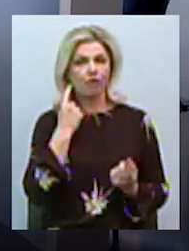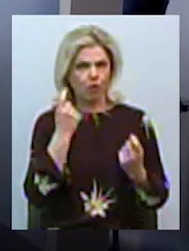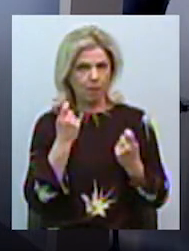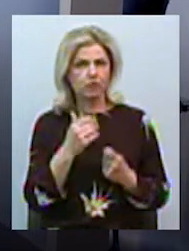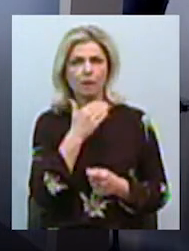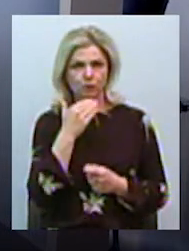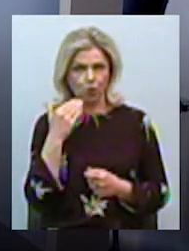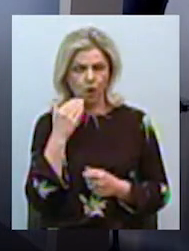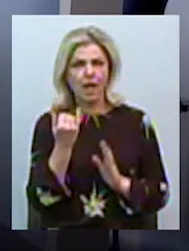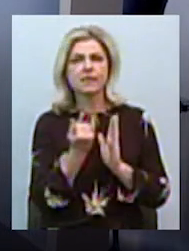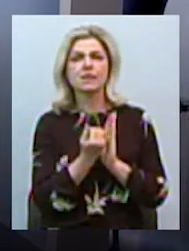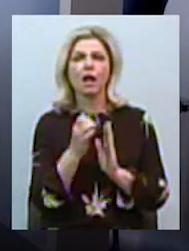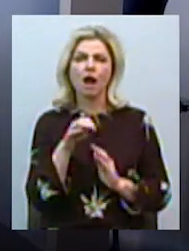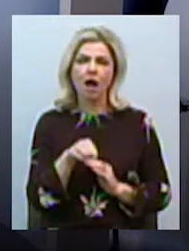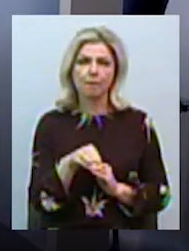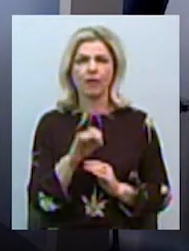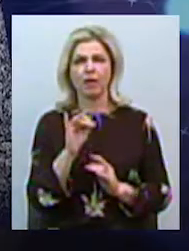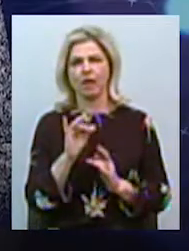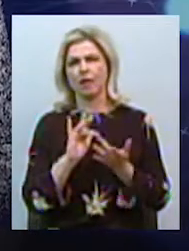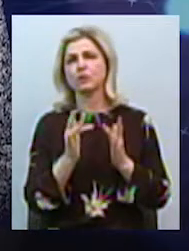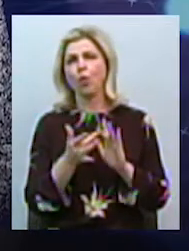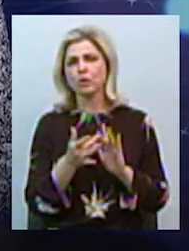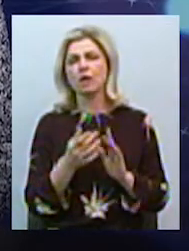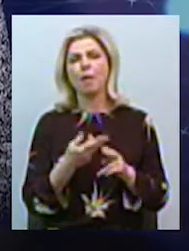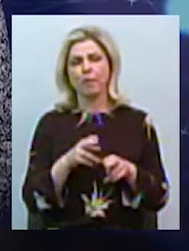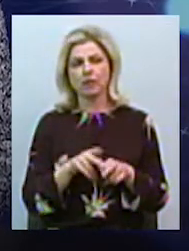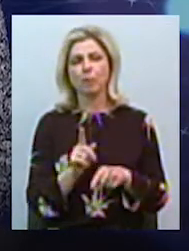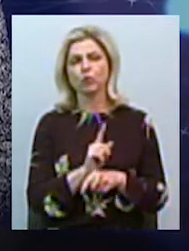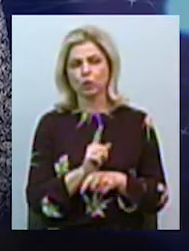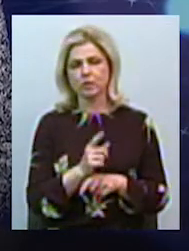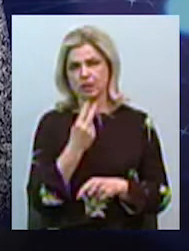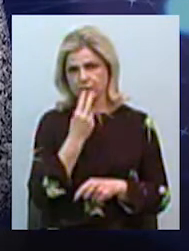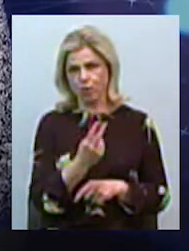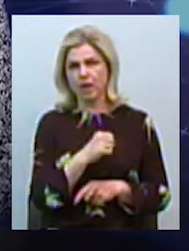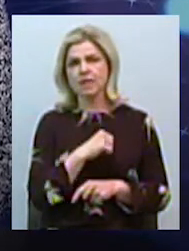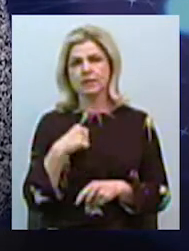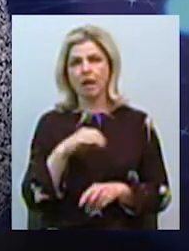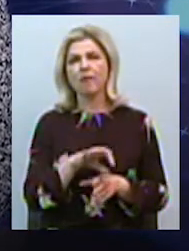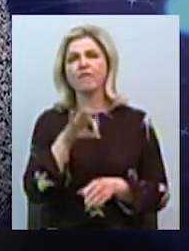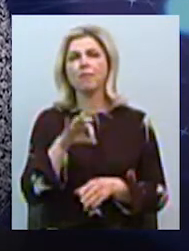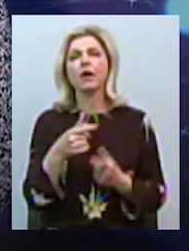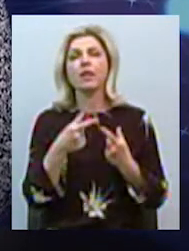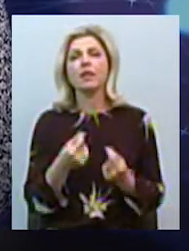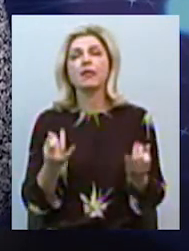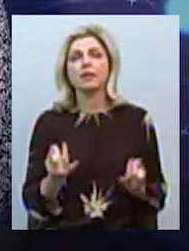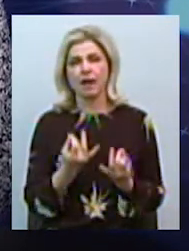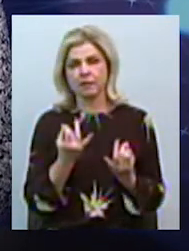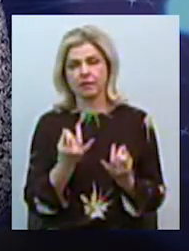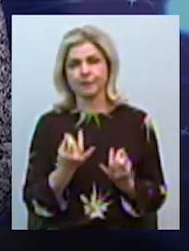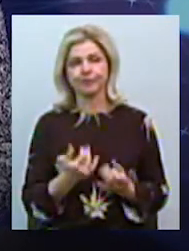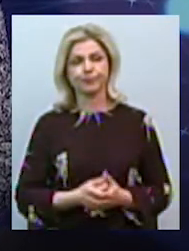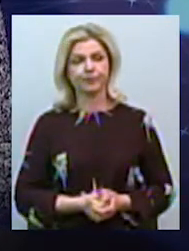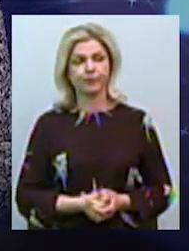багато в інстаграмі, в соцсетях, тому дозувано, вони вже, смотрю, самі почали вибирати, де цікавіше, де. Я